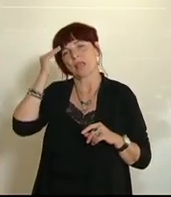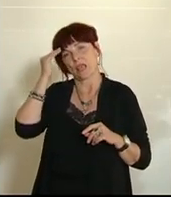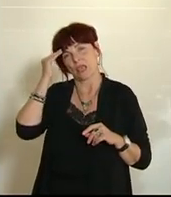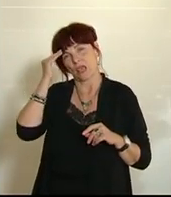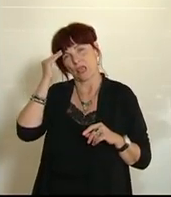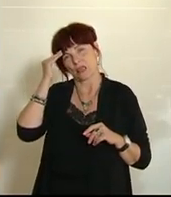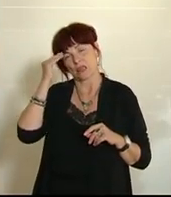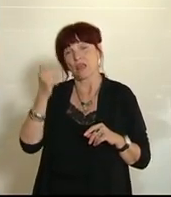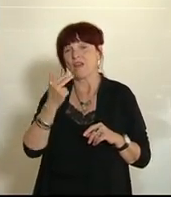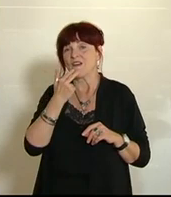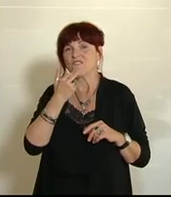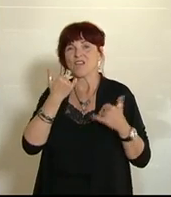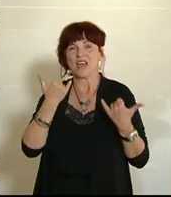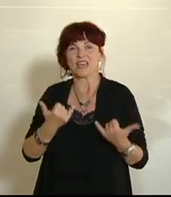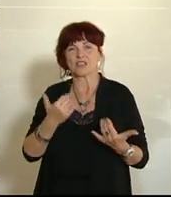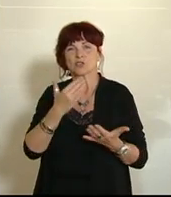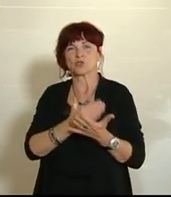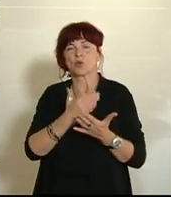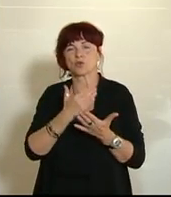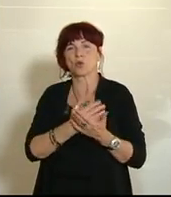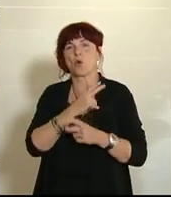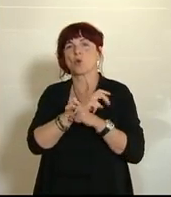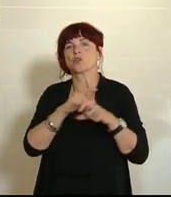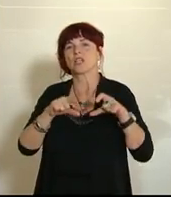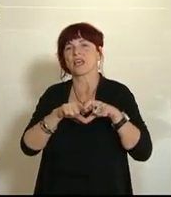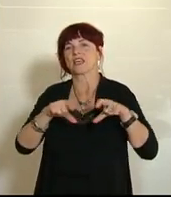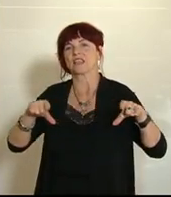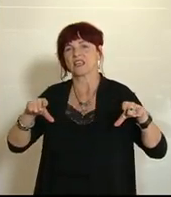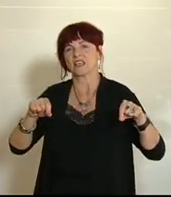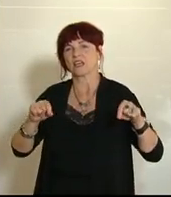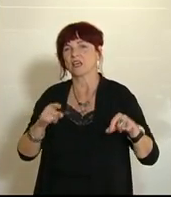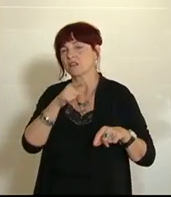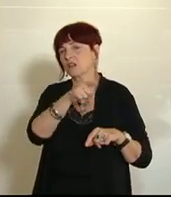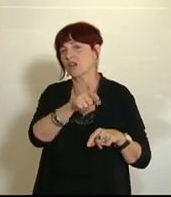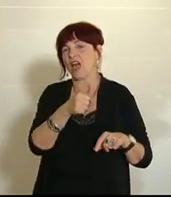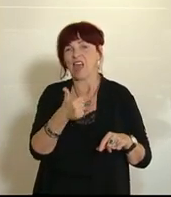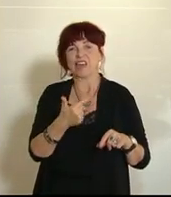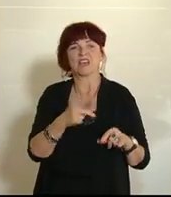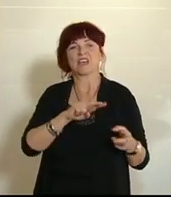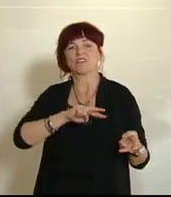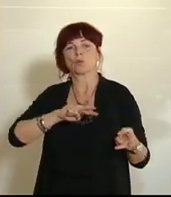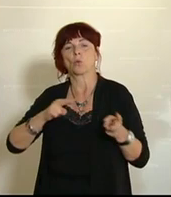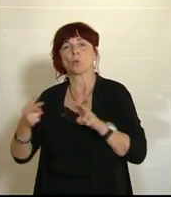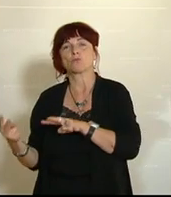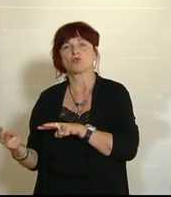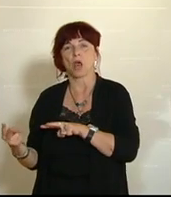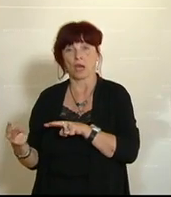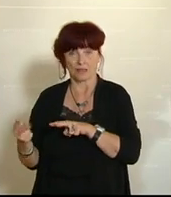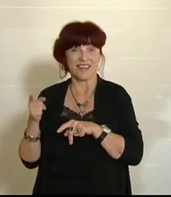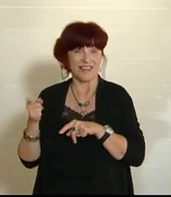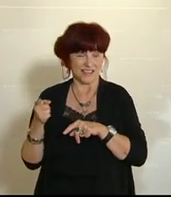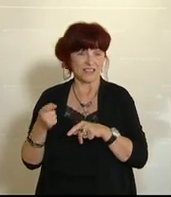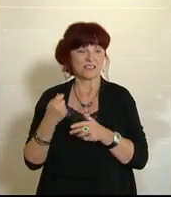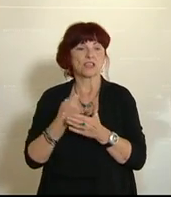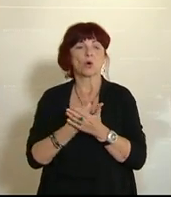dass von denen, die jetzt schon ein Österreich-Ticket haben, möglicherweise ein paar umsteigen. Das sind dann entsprechende Kosten, die man